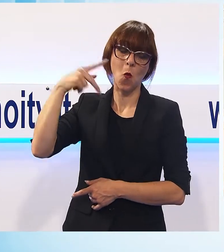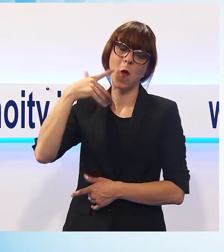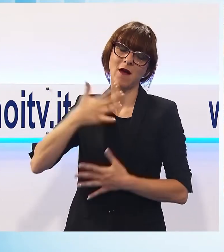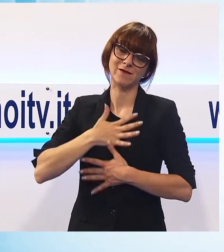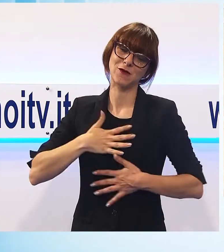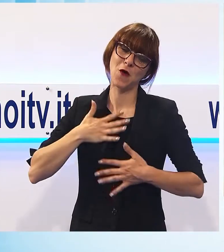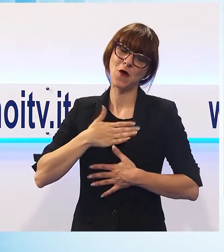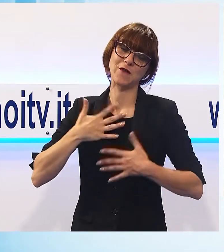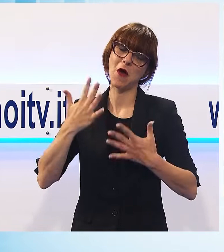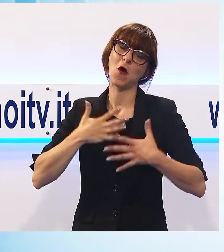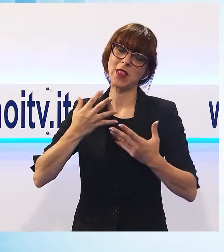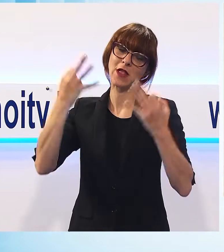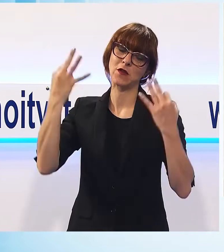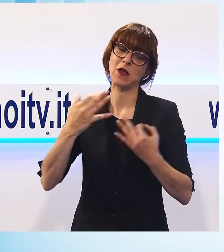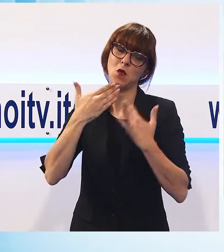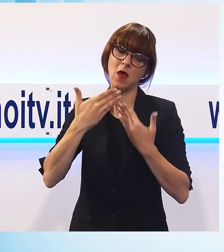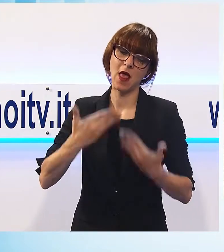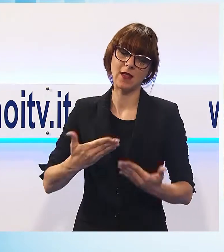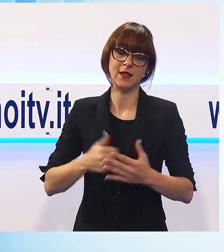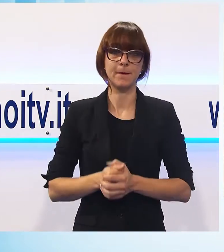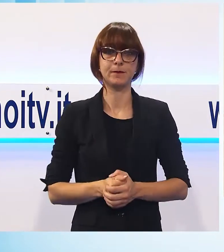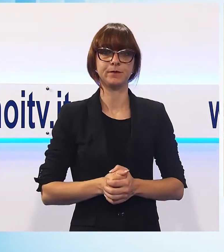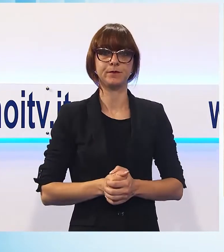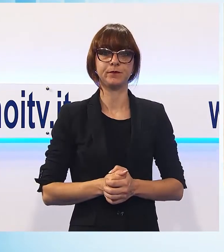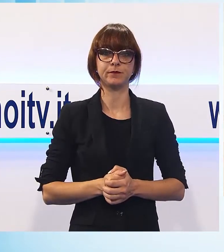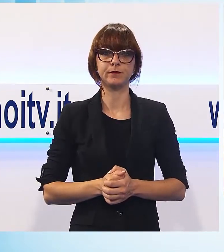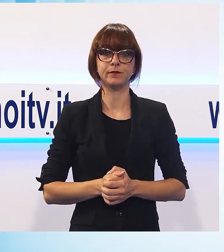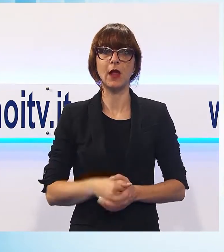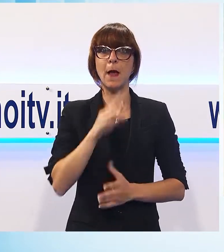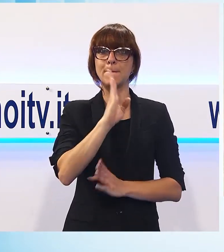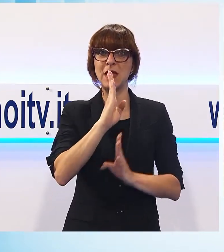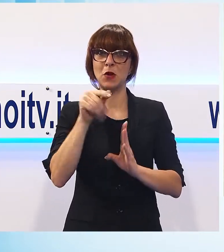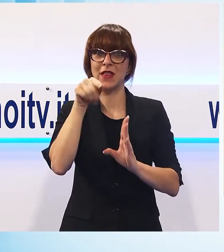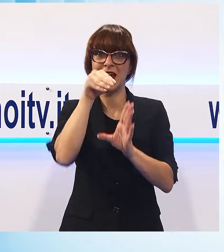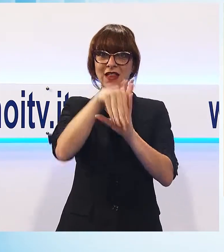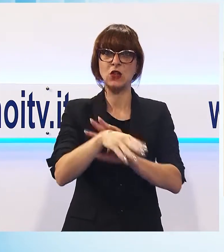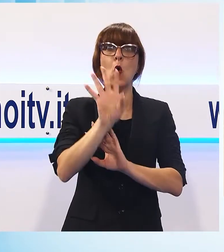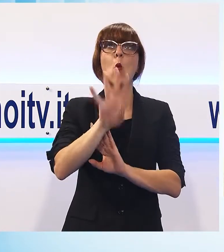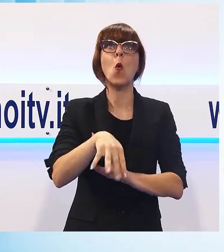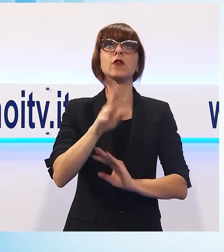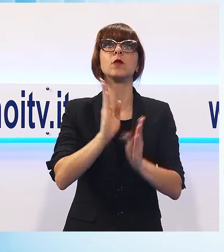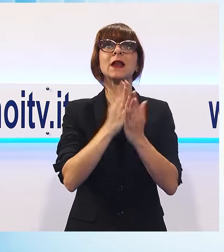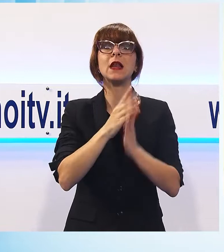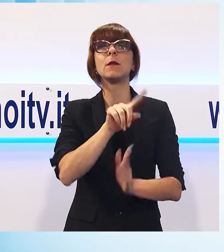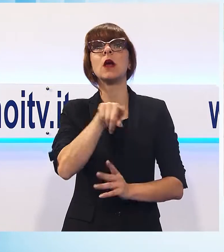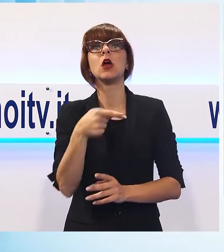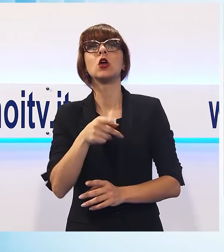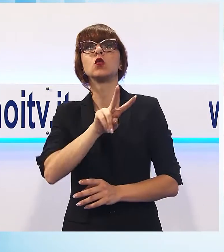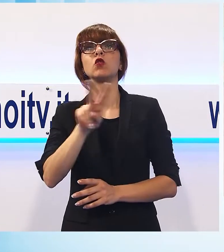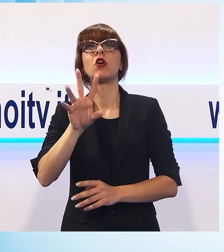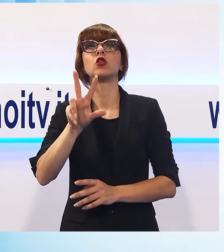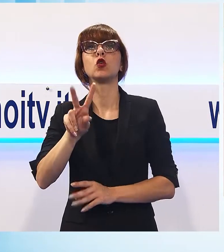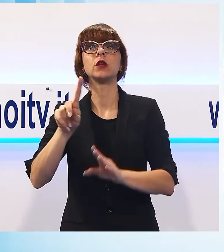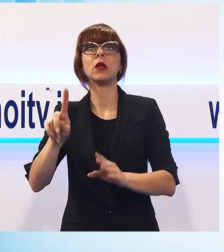soddisfatto e contento. La biblioteca è composta da 4.000 libri e 261 riviste, fra cui 89 straniere.